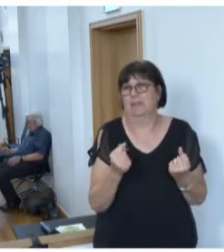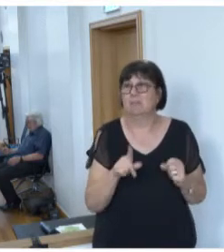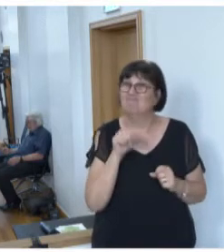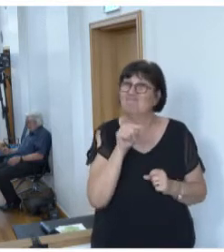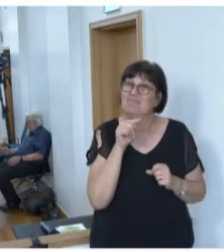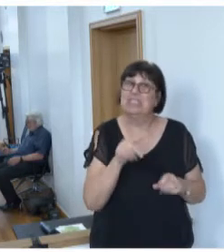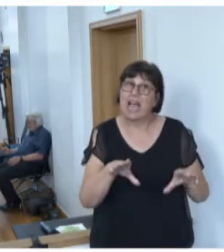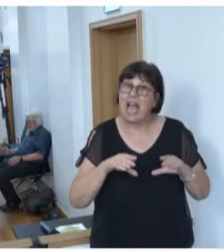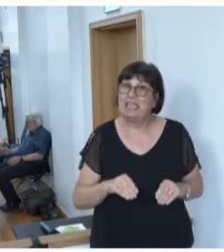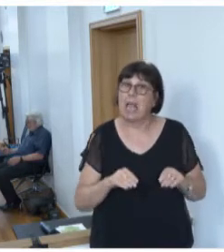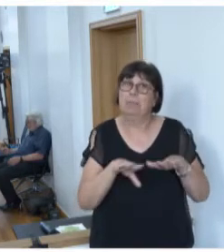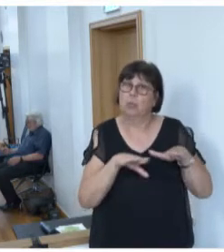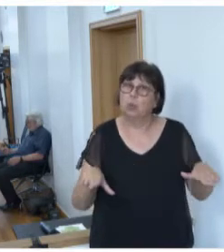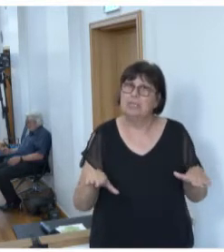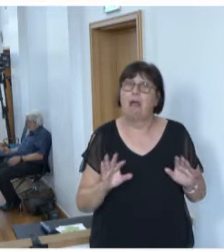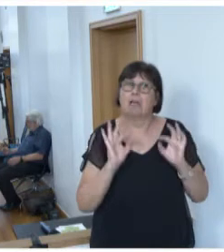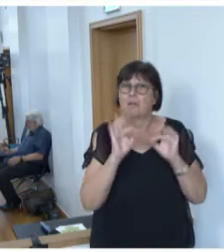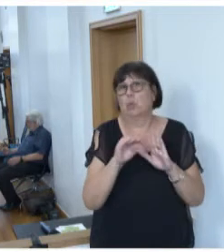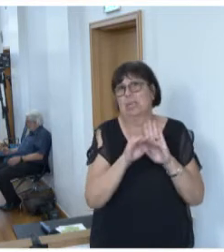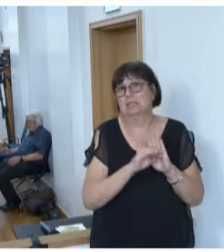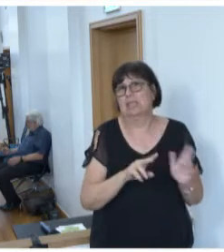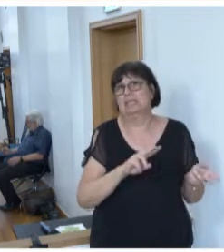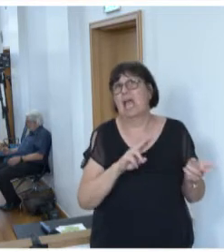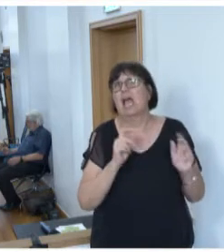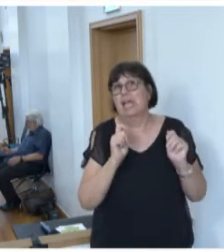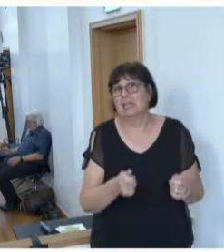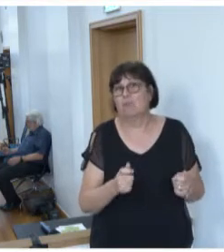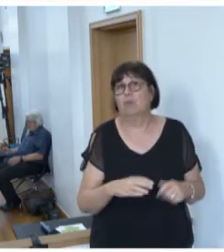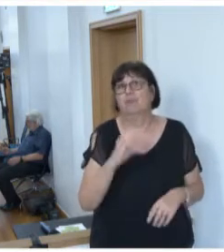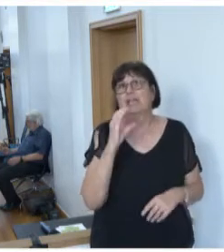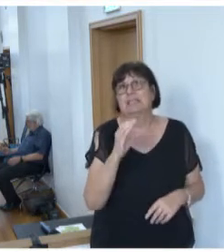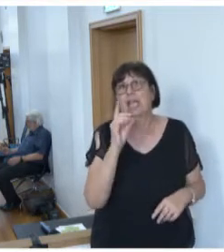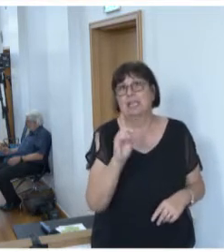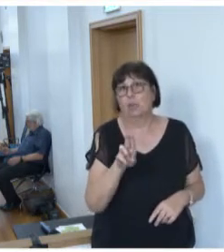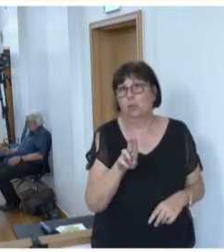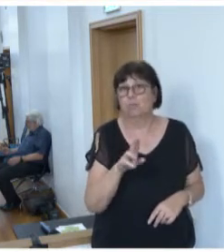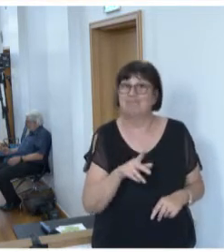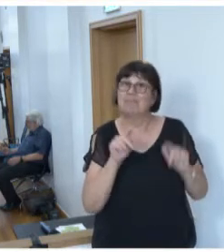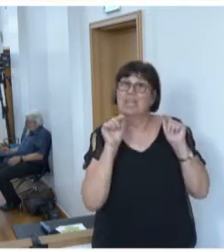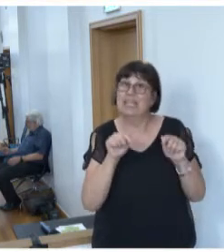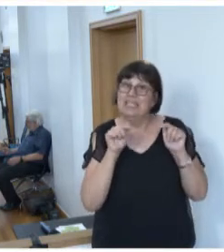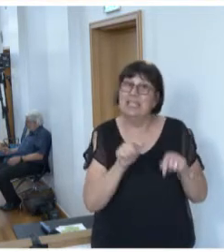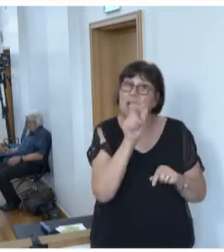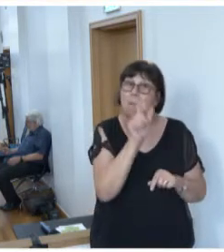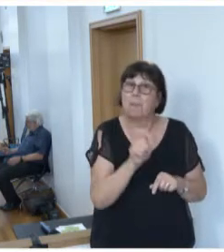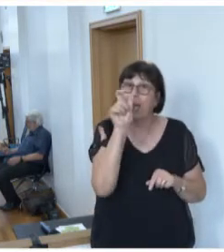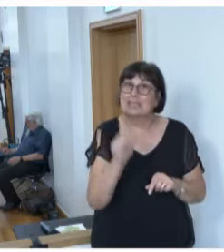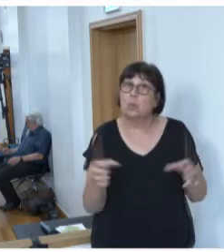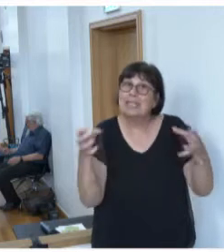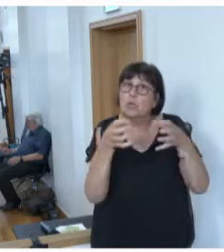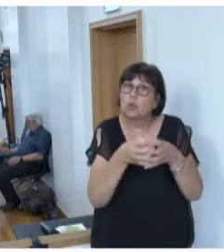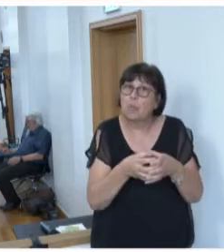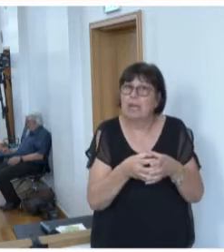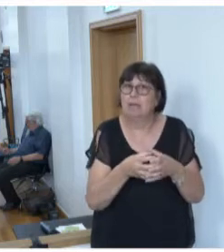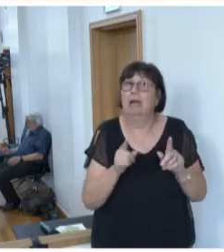Annahme ist auch die Grundlage für den Gesetzentwurf der CDU-Fraktion. Bei dieser Personengruppe jedoch ist